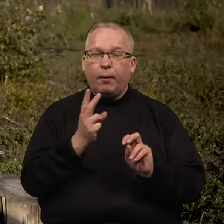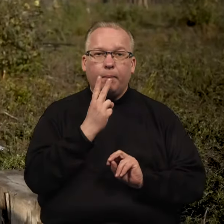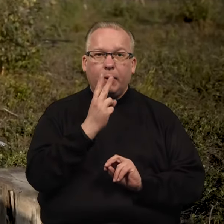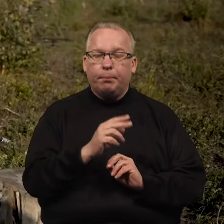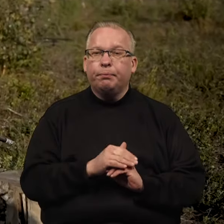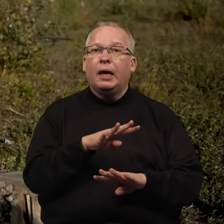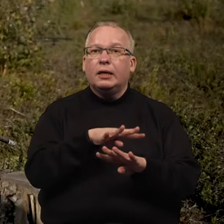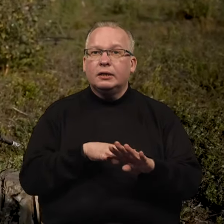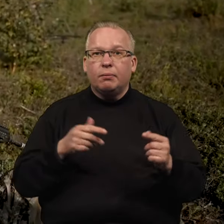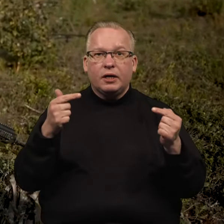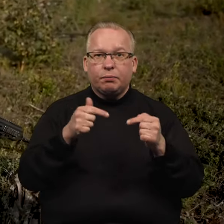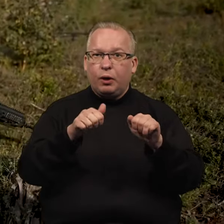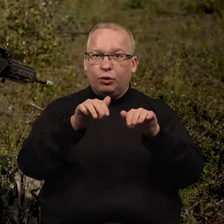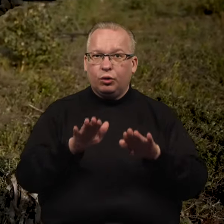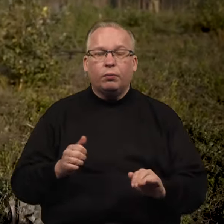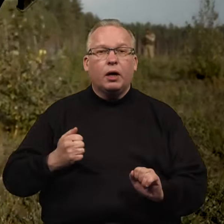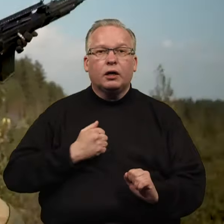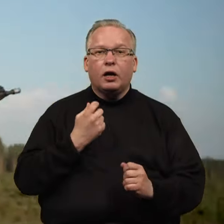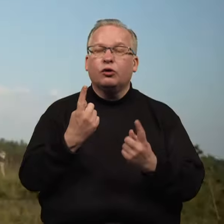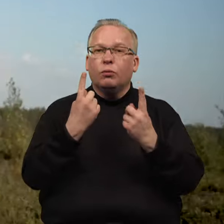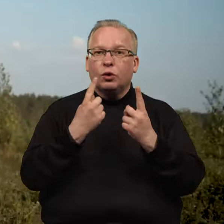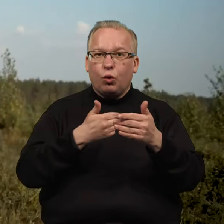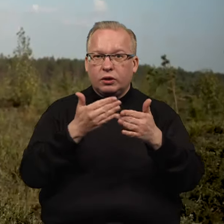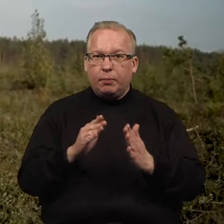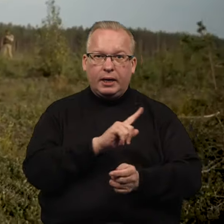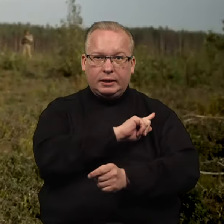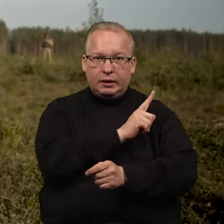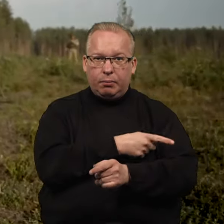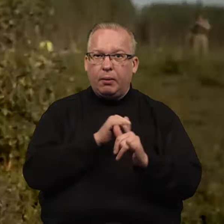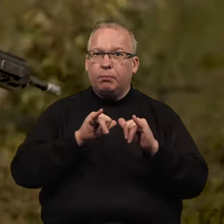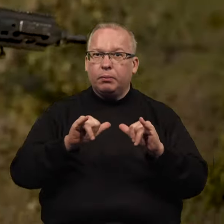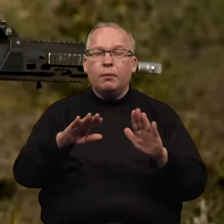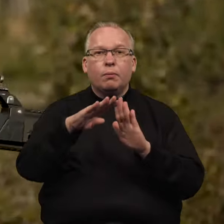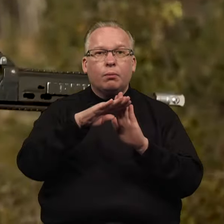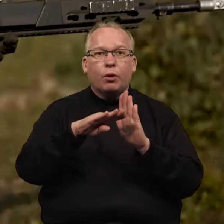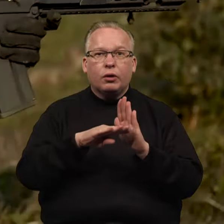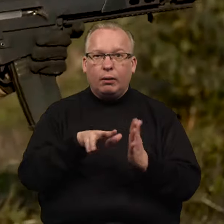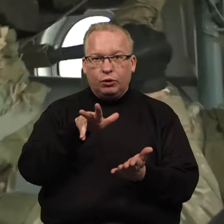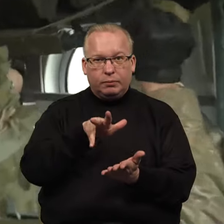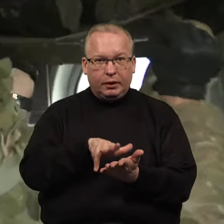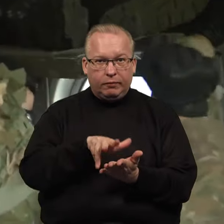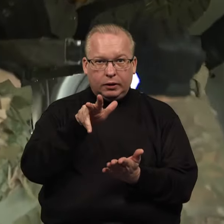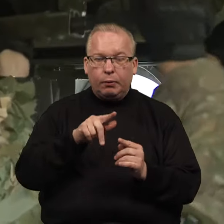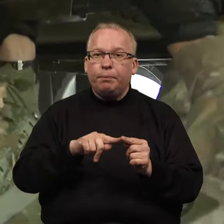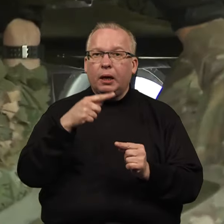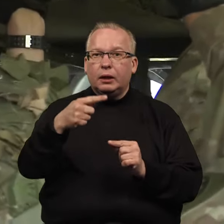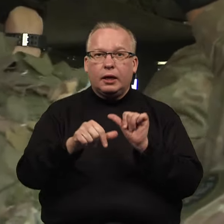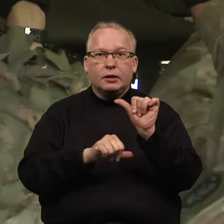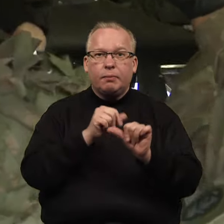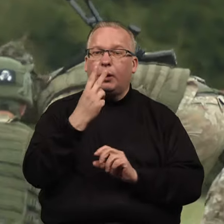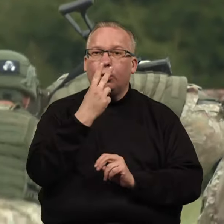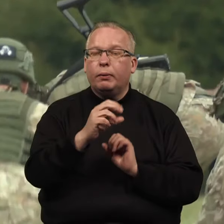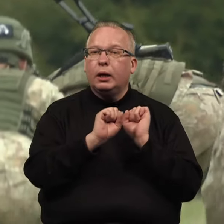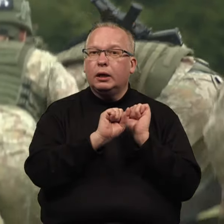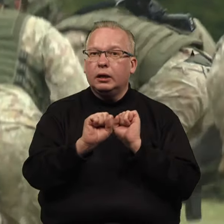Seimas pritarė nutarimui dėl krašto apsaugos sistemos stiprinimo ir plėtros programos patvirtinimo. Nuo kitų metų numatyta